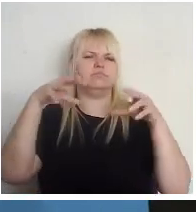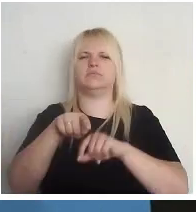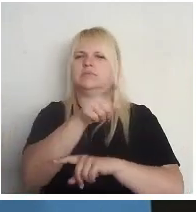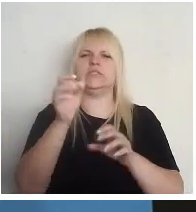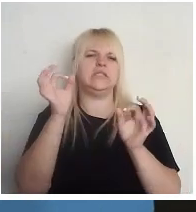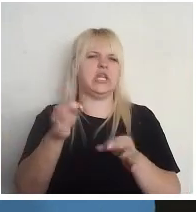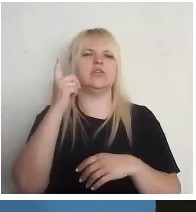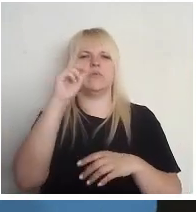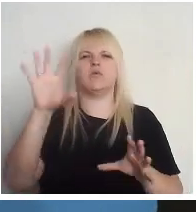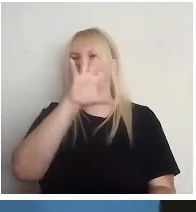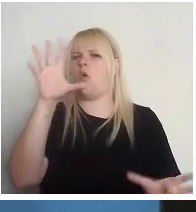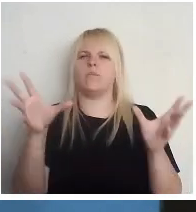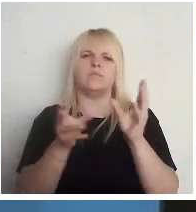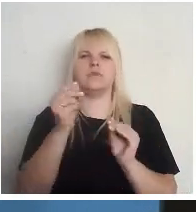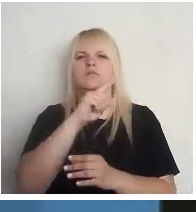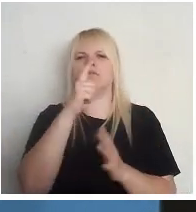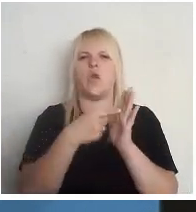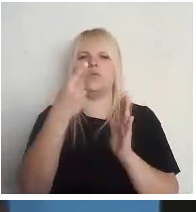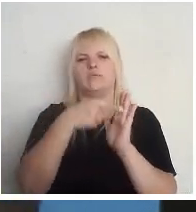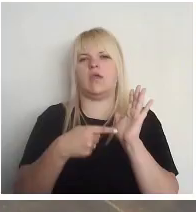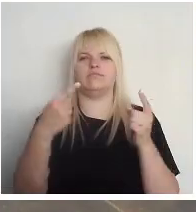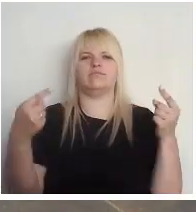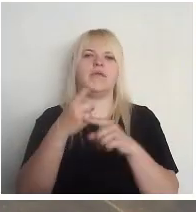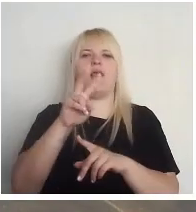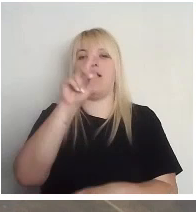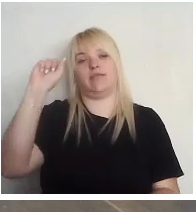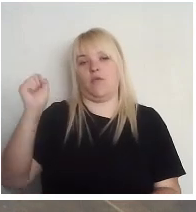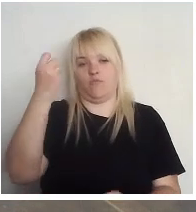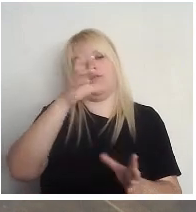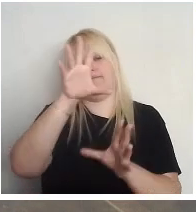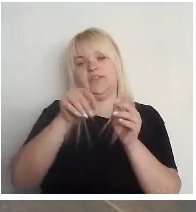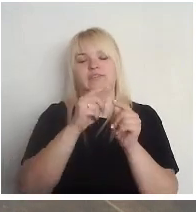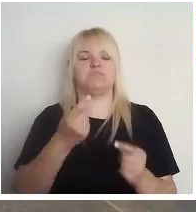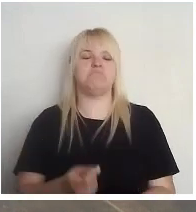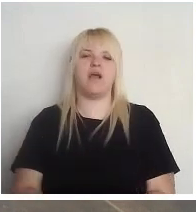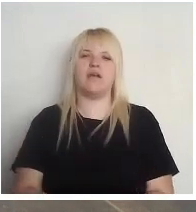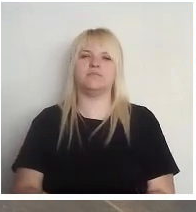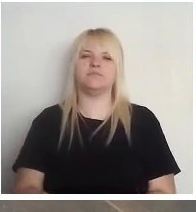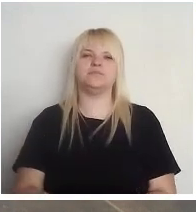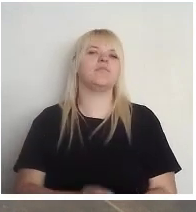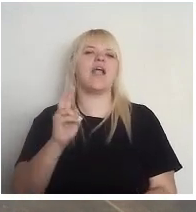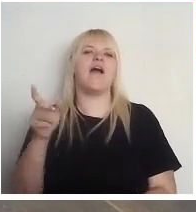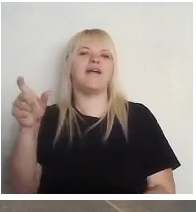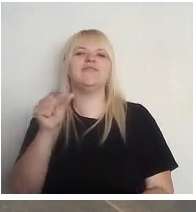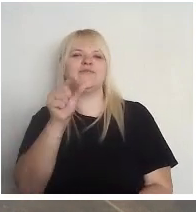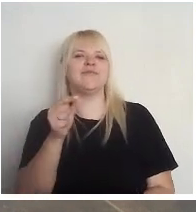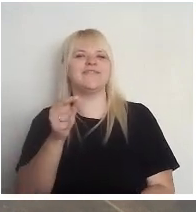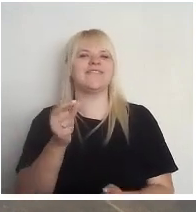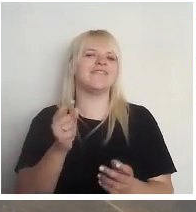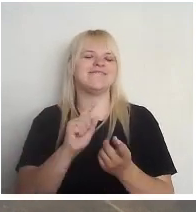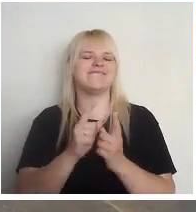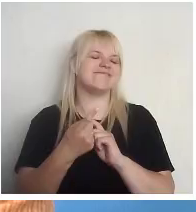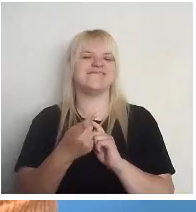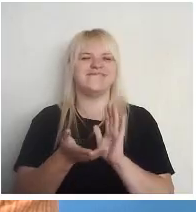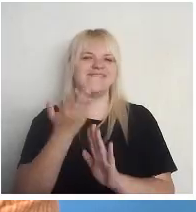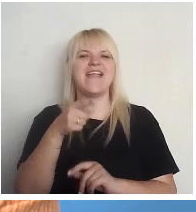komplekss jautājums, tieši tā kā demokrātī vispār. Paldies. Kārli? Neliela provokācija beidzot